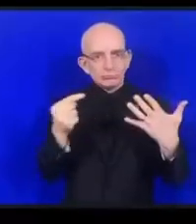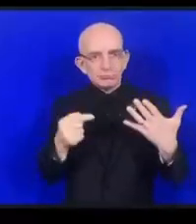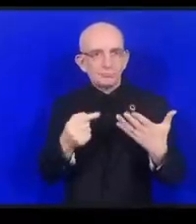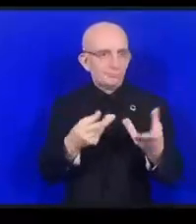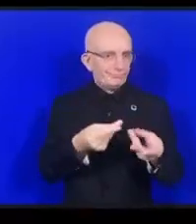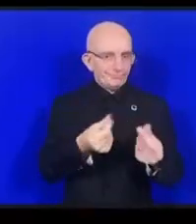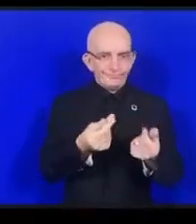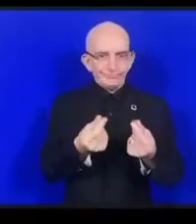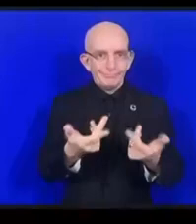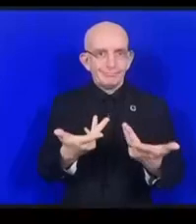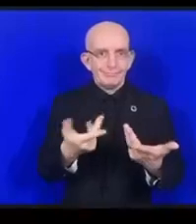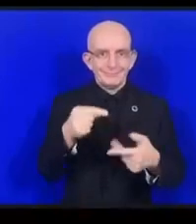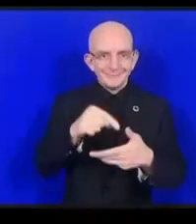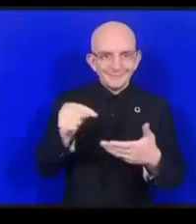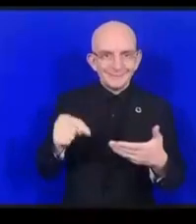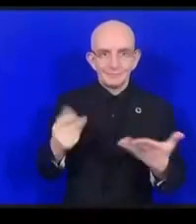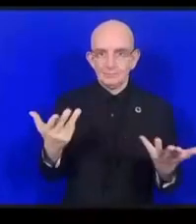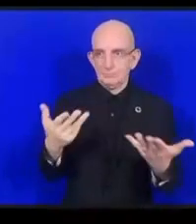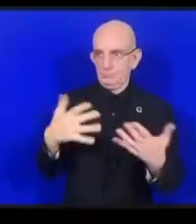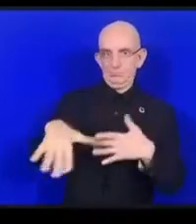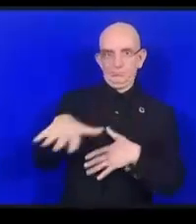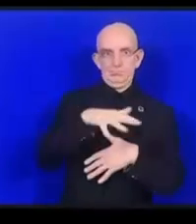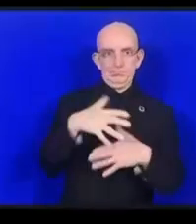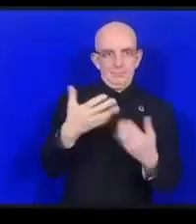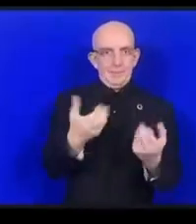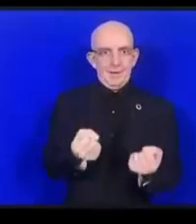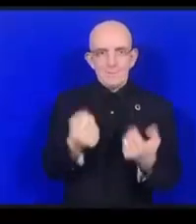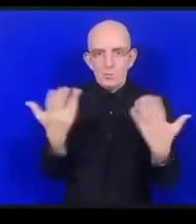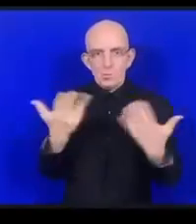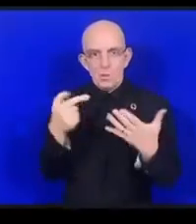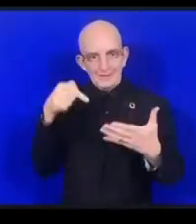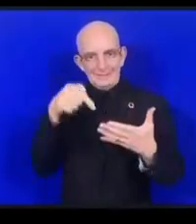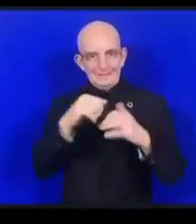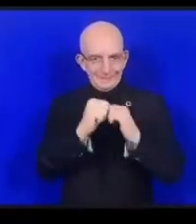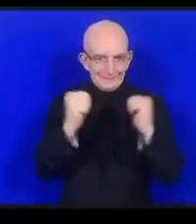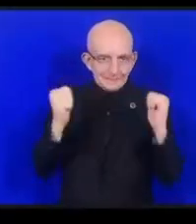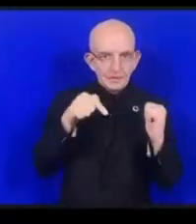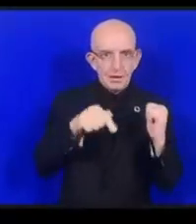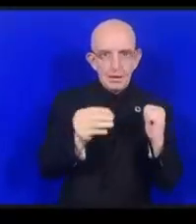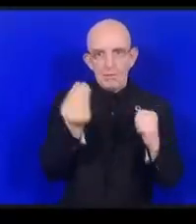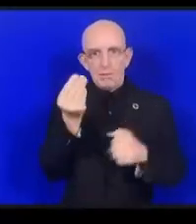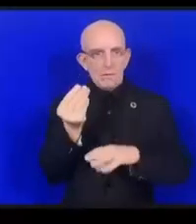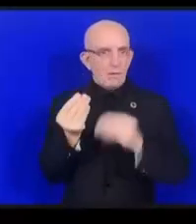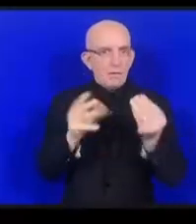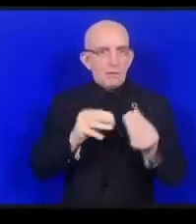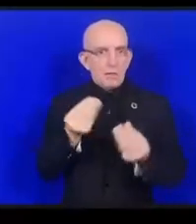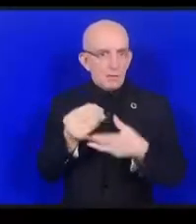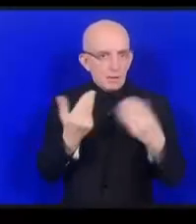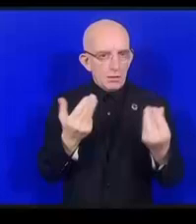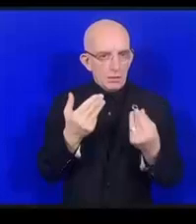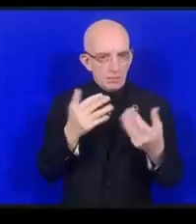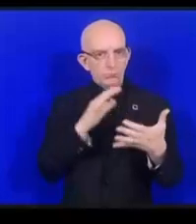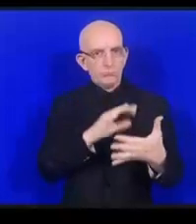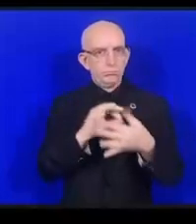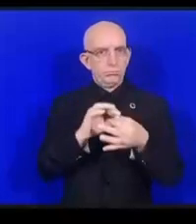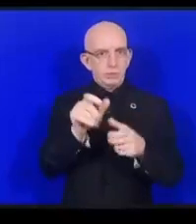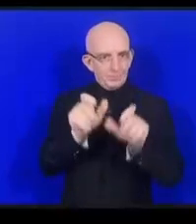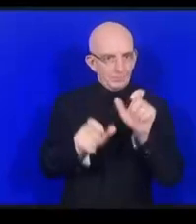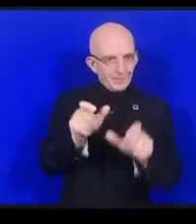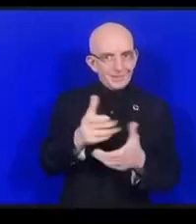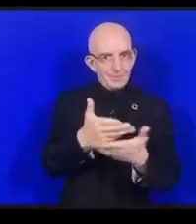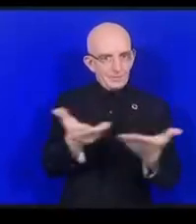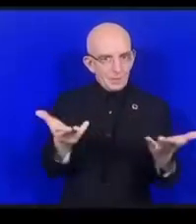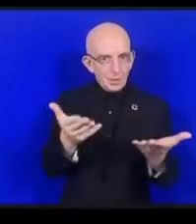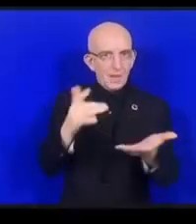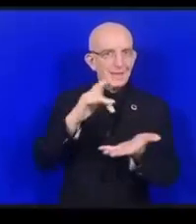のインタラクションがより人間中心になるかとどうやったらそれを担保したらいいのかということを考えましたまたきちんと保守すること